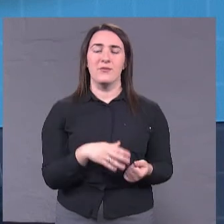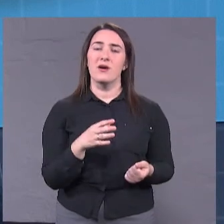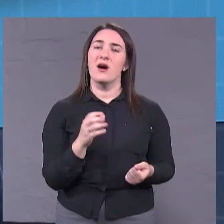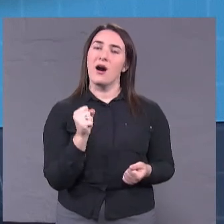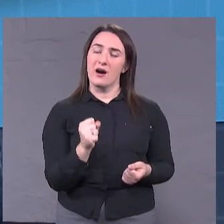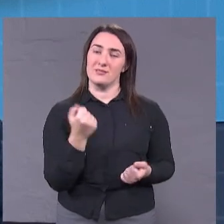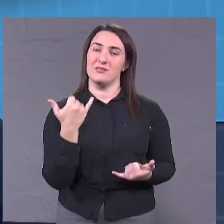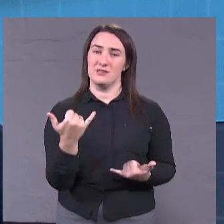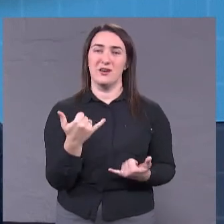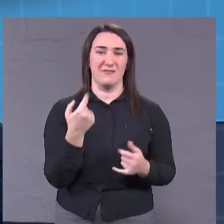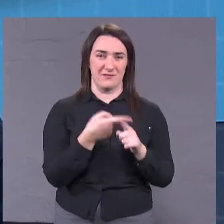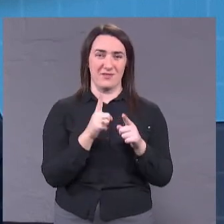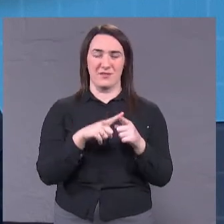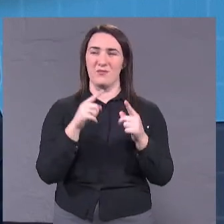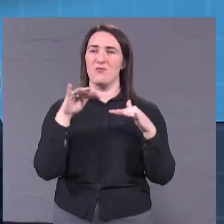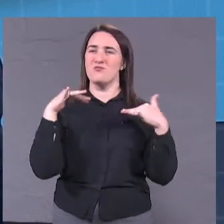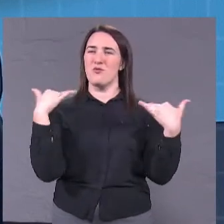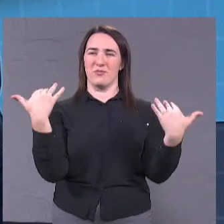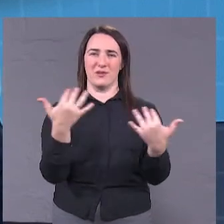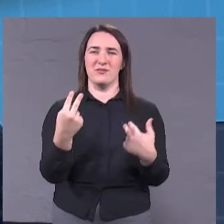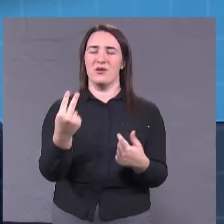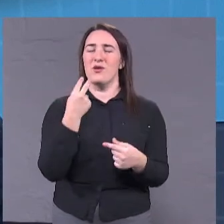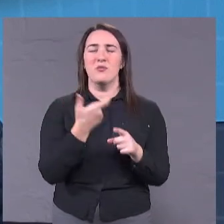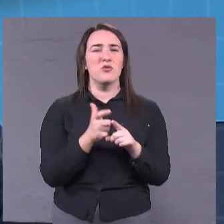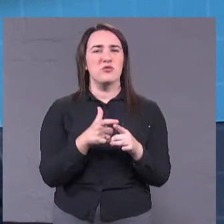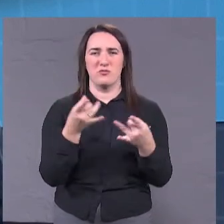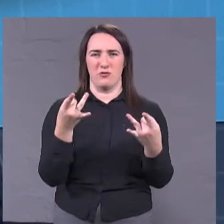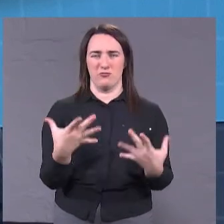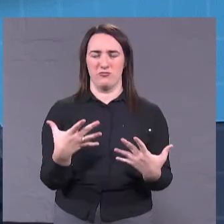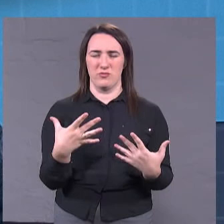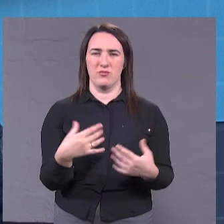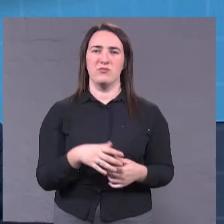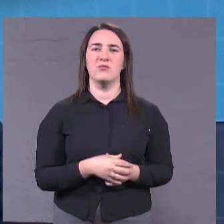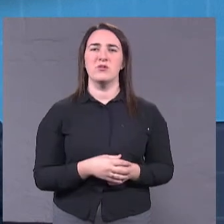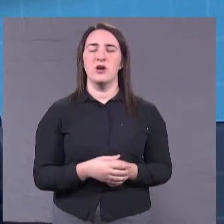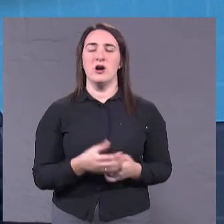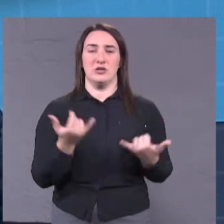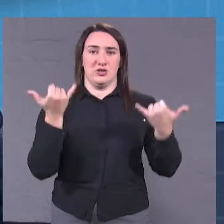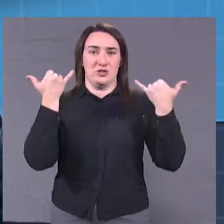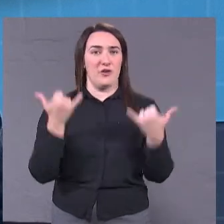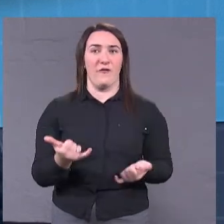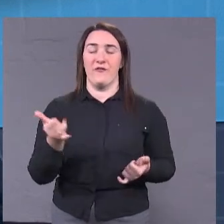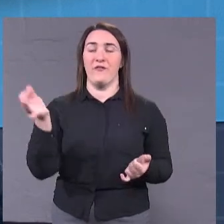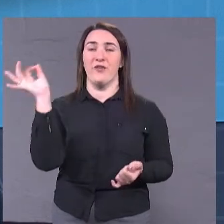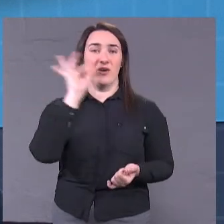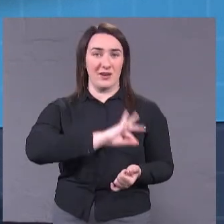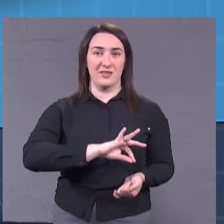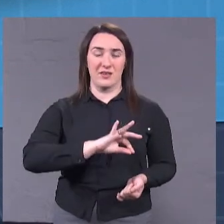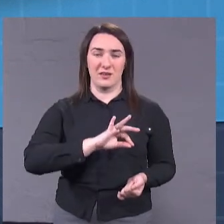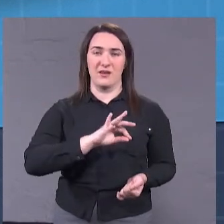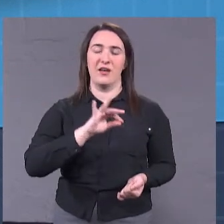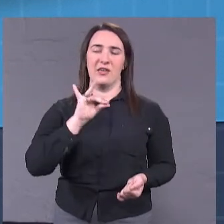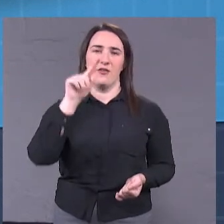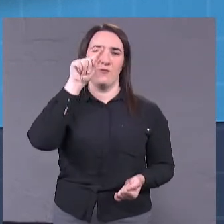у данной публіки все строиться по простому принципу. Семимінутна вигода і формальність.